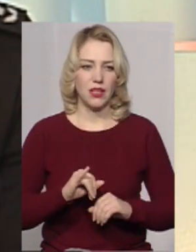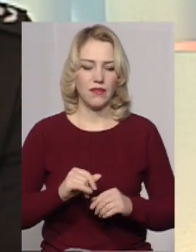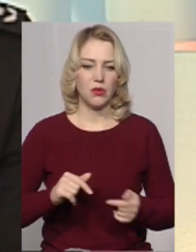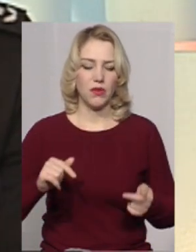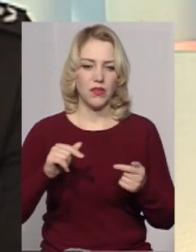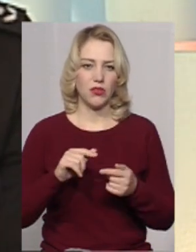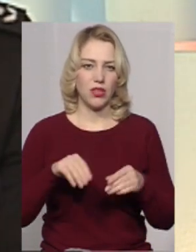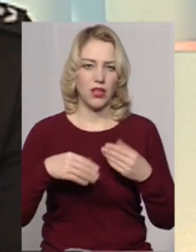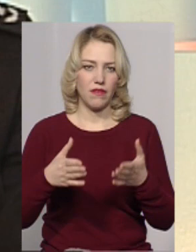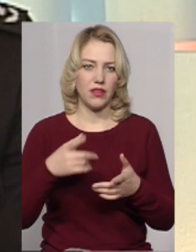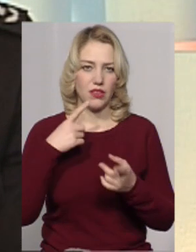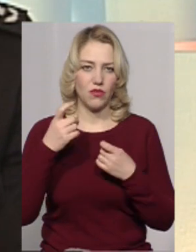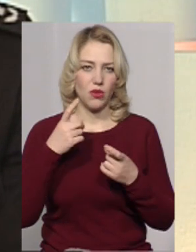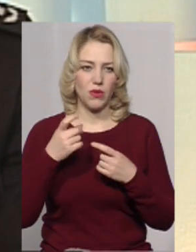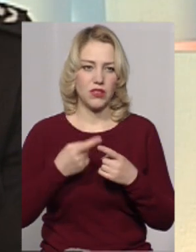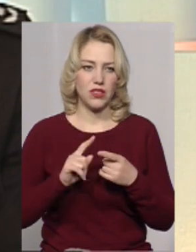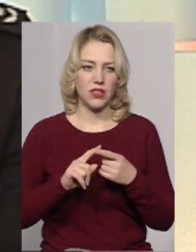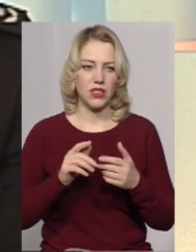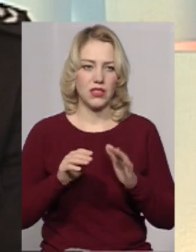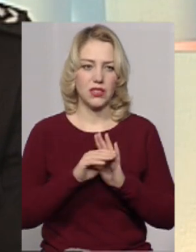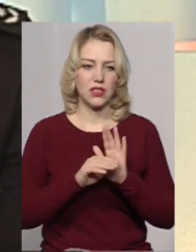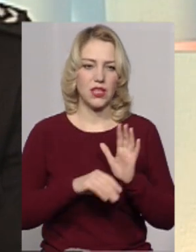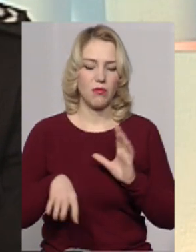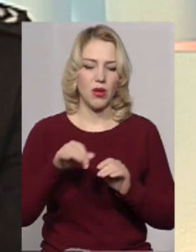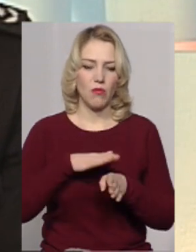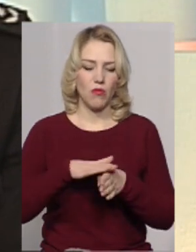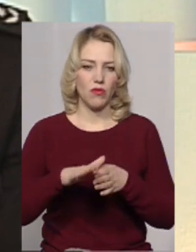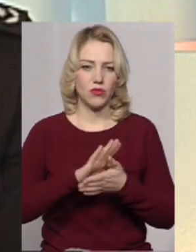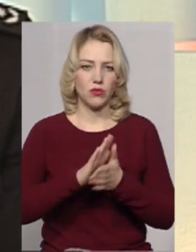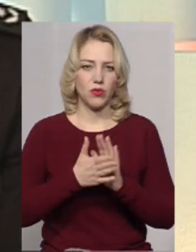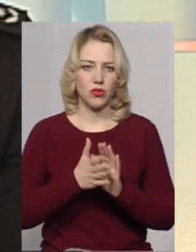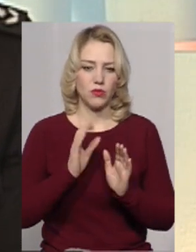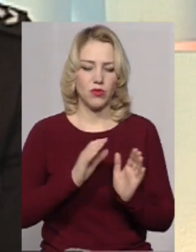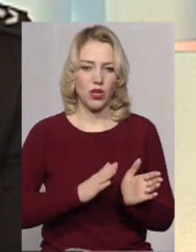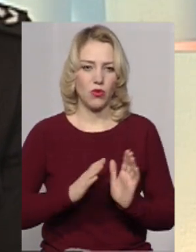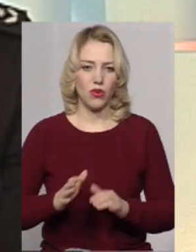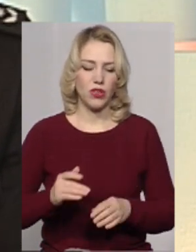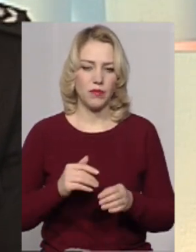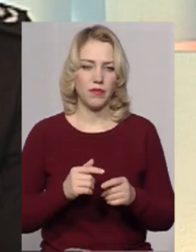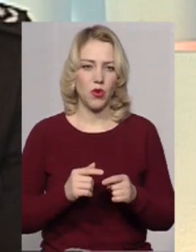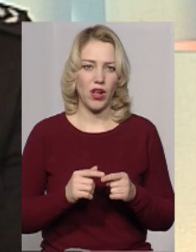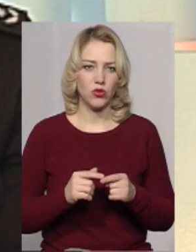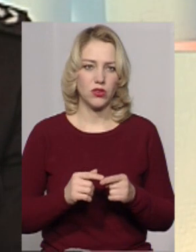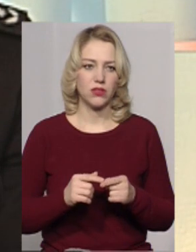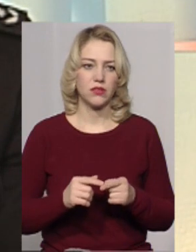відповідно, надавати інформацію з цієї системи. Тобто, повністю положення регулює порядок